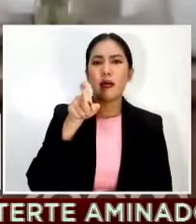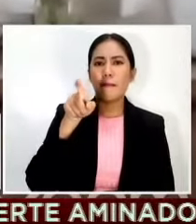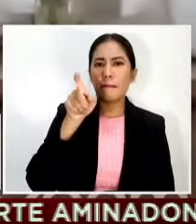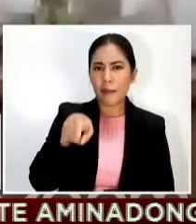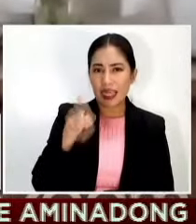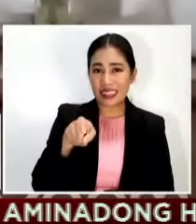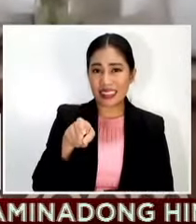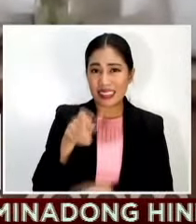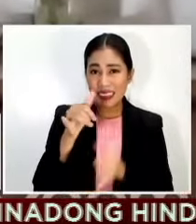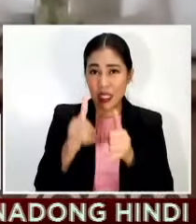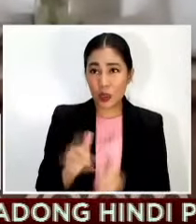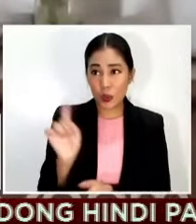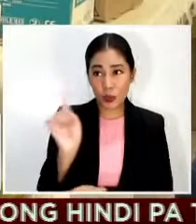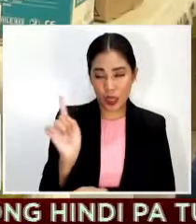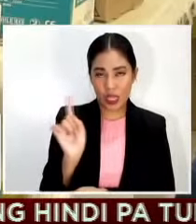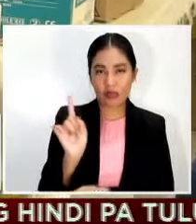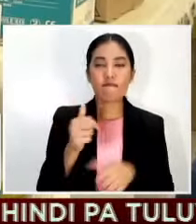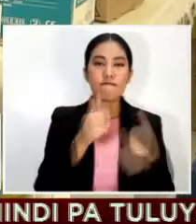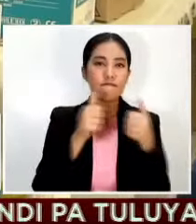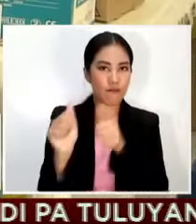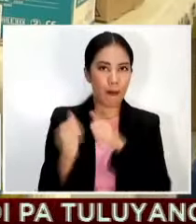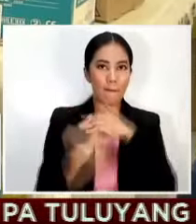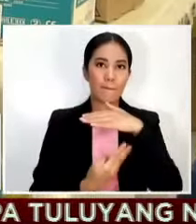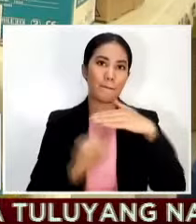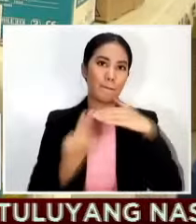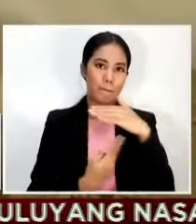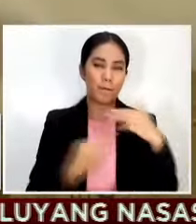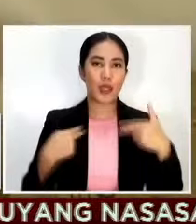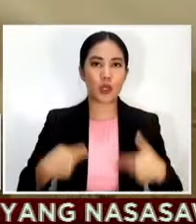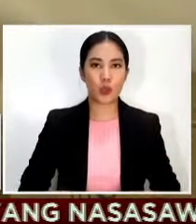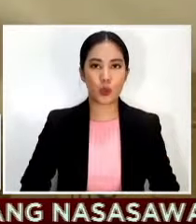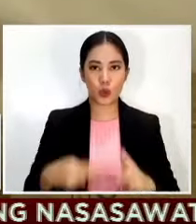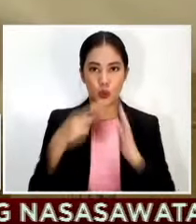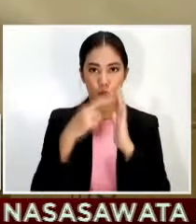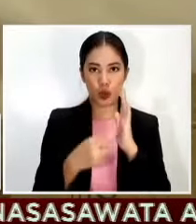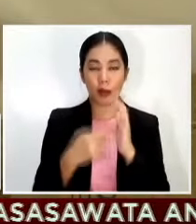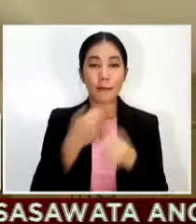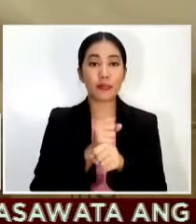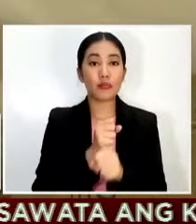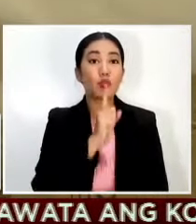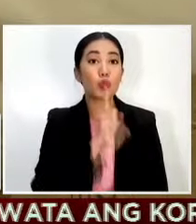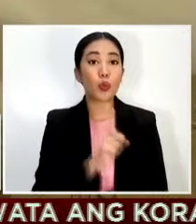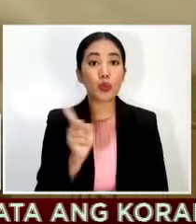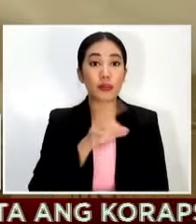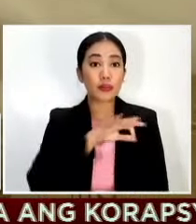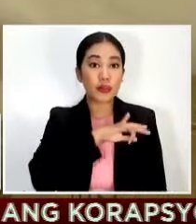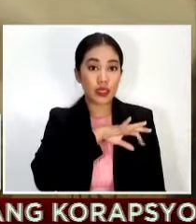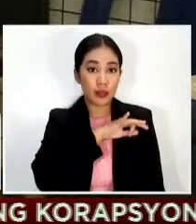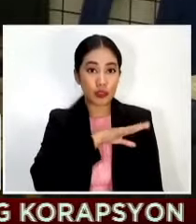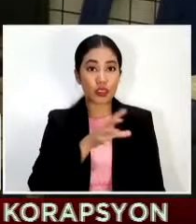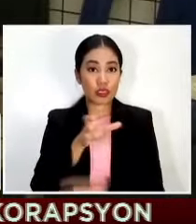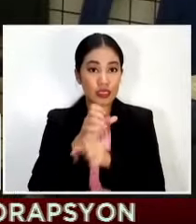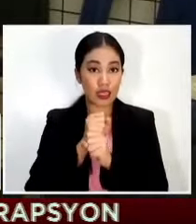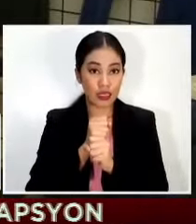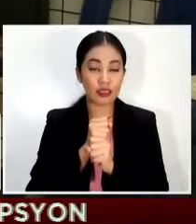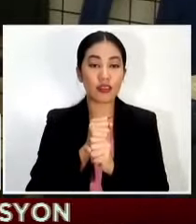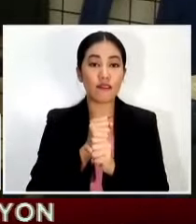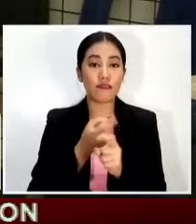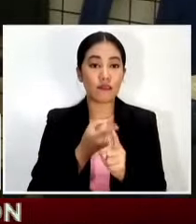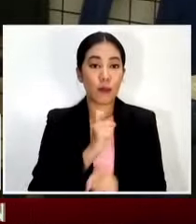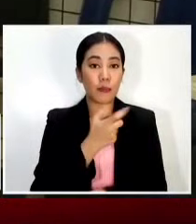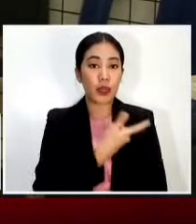magpatupad ng minimum health protocols ang pinaka assurance or beneficio na nakukuha natin ngayon sa vaccines is